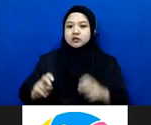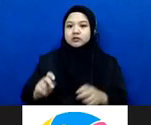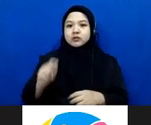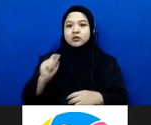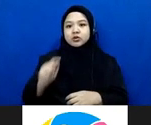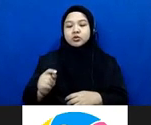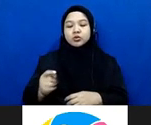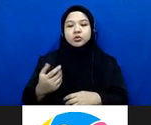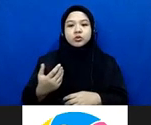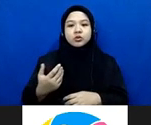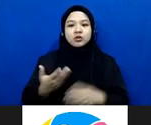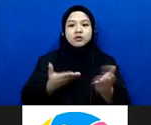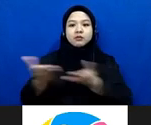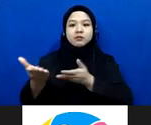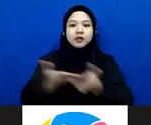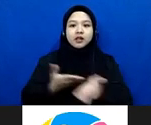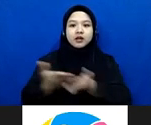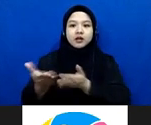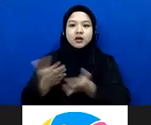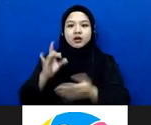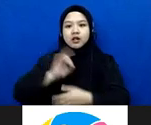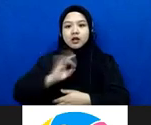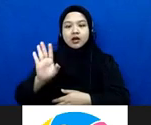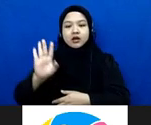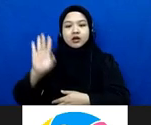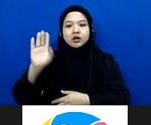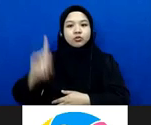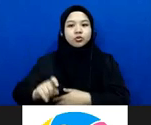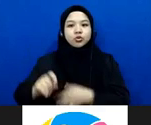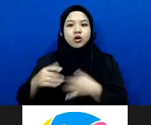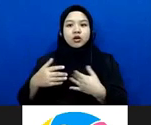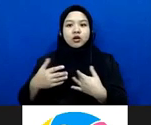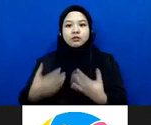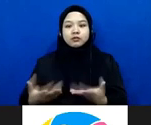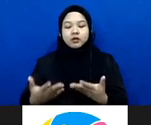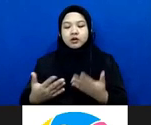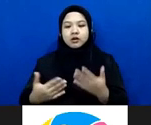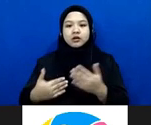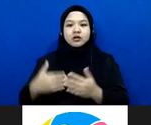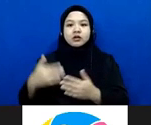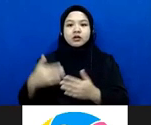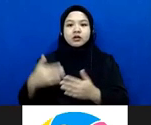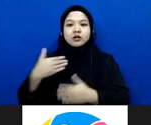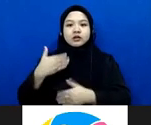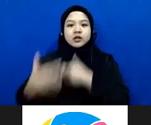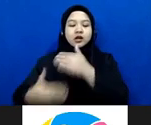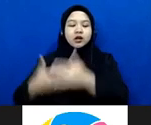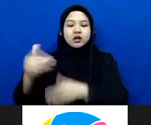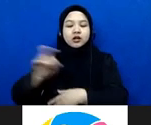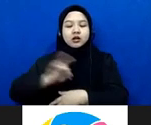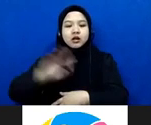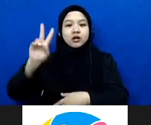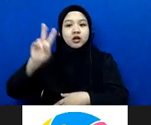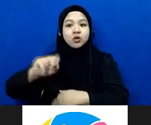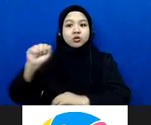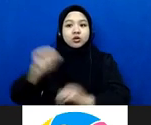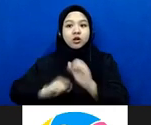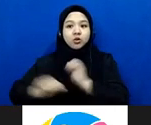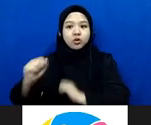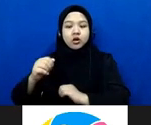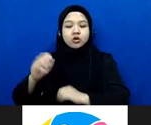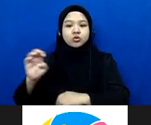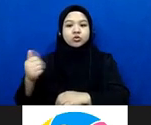pelayanan-pelayanan yang lain yang dibutuhkan tindakan-tindakan lain yang harus dilakukan untuk